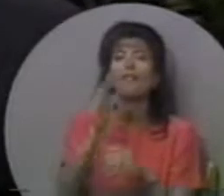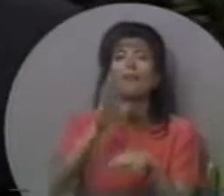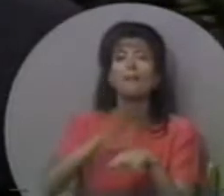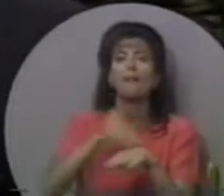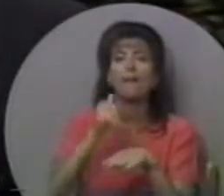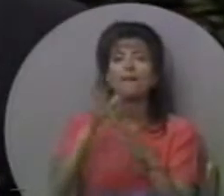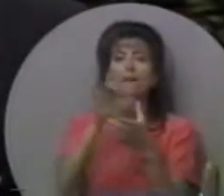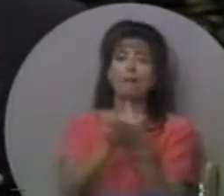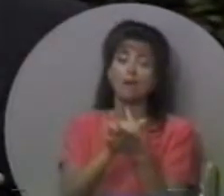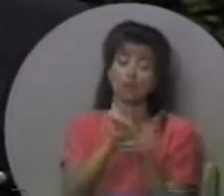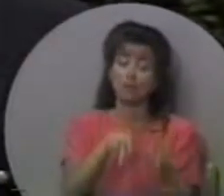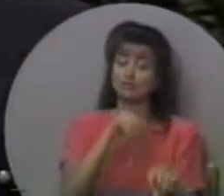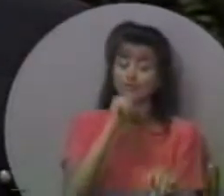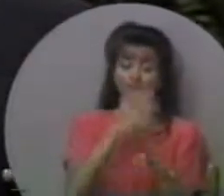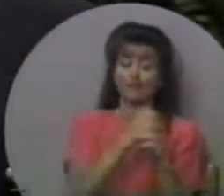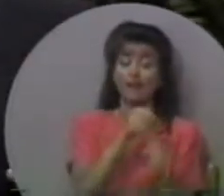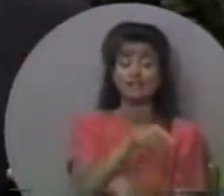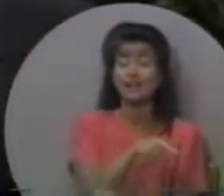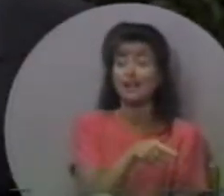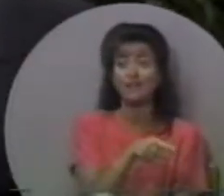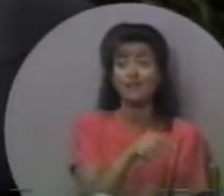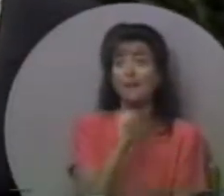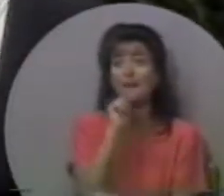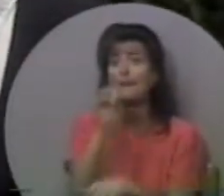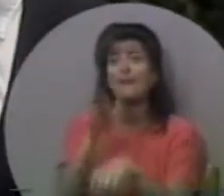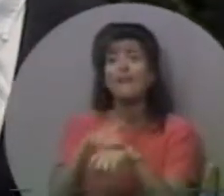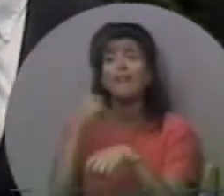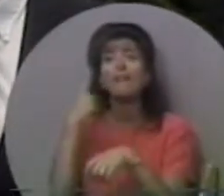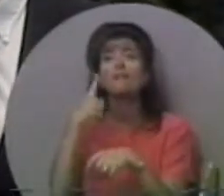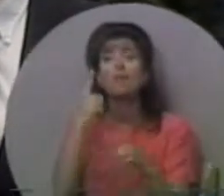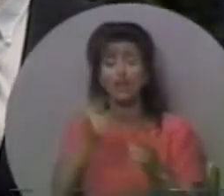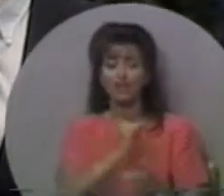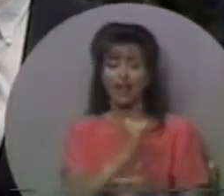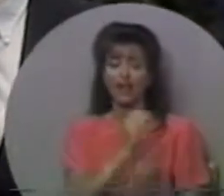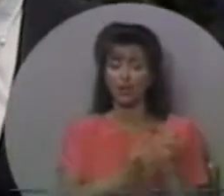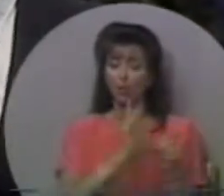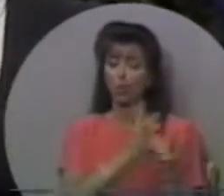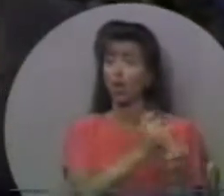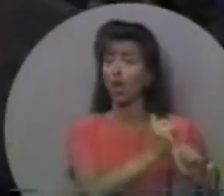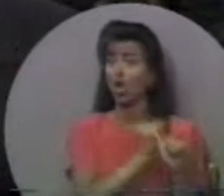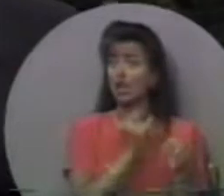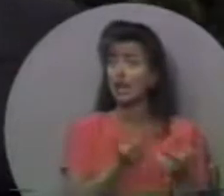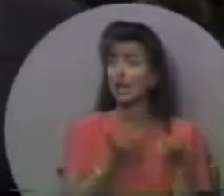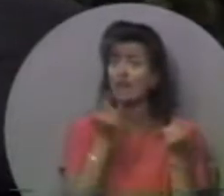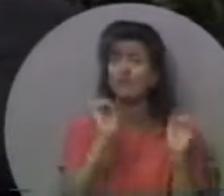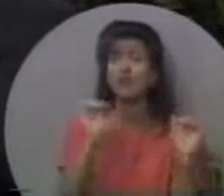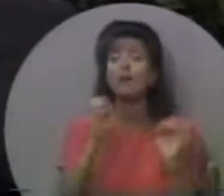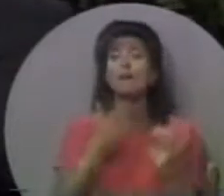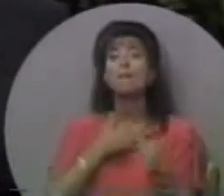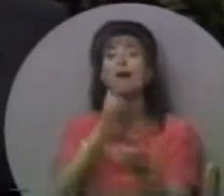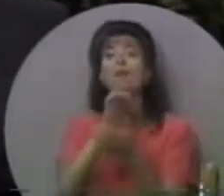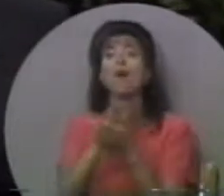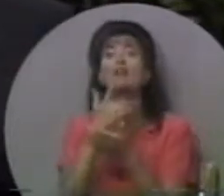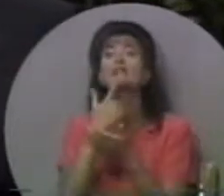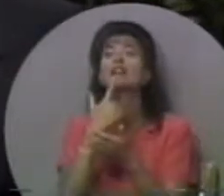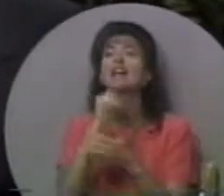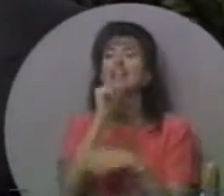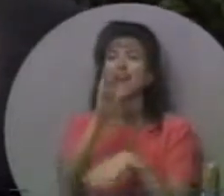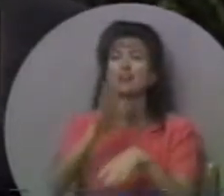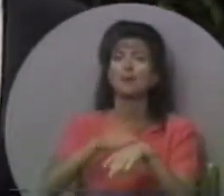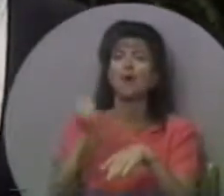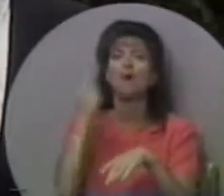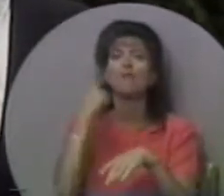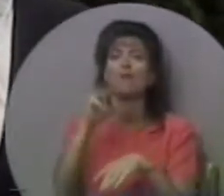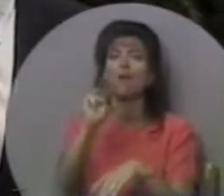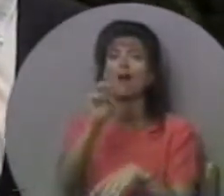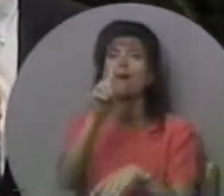Євангелію, не покликаним бути одружним на неспасенній людині, не покликаним жити, як світ живе. Моя дружина сказала, я